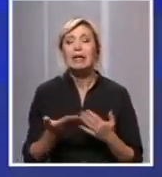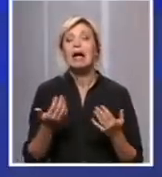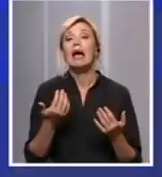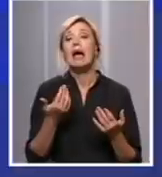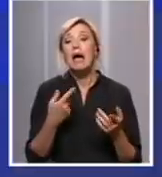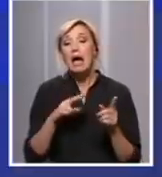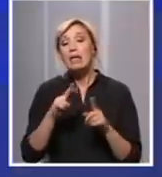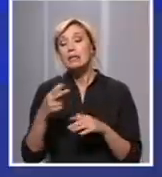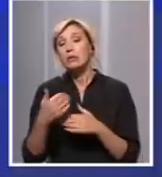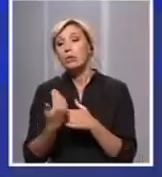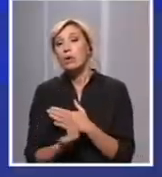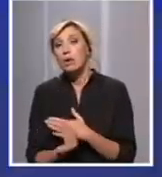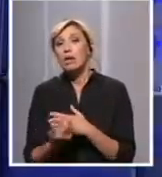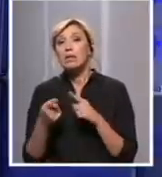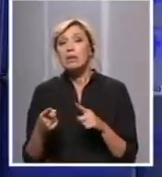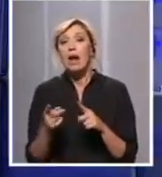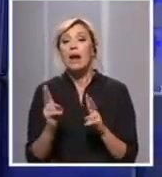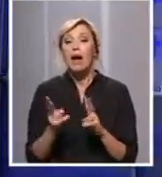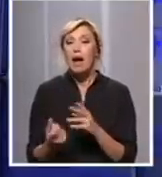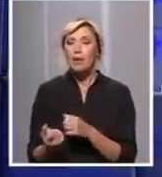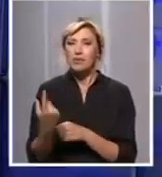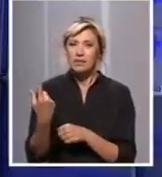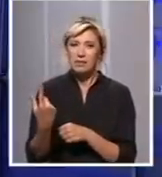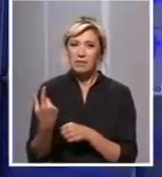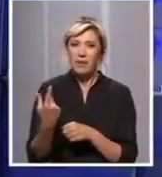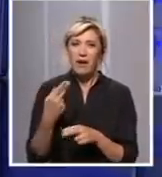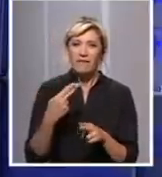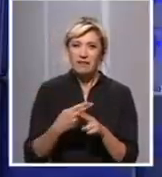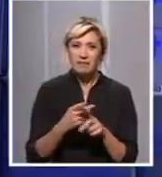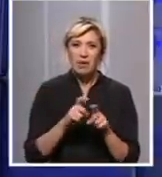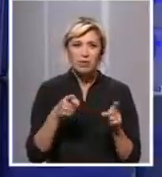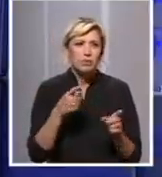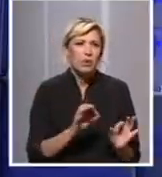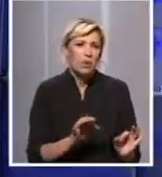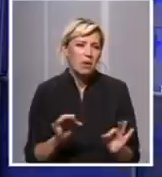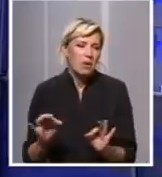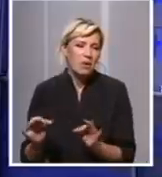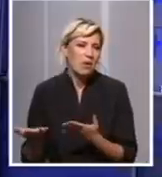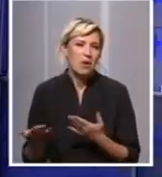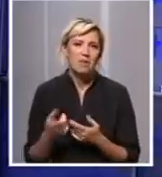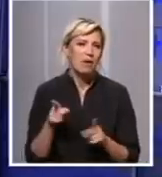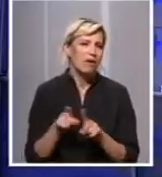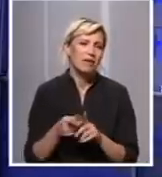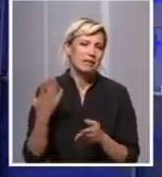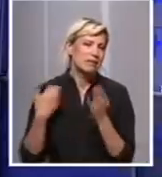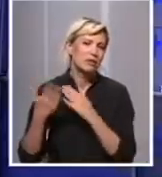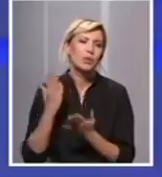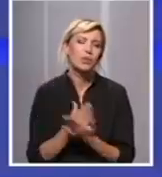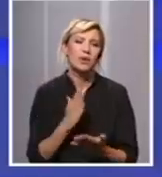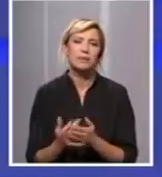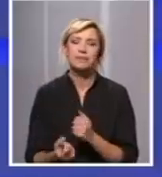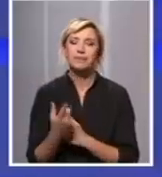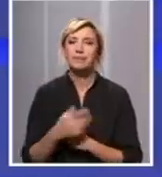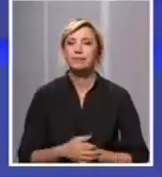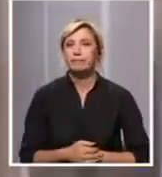tipa uzrukovača zareznih bolesti, to je nešto što je običajeno i što se dešavalo kroz vekove. Meni je